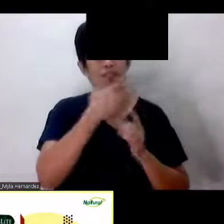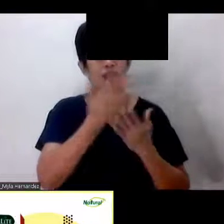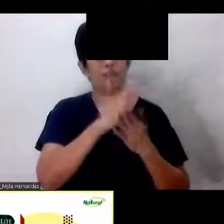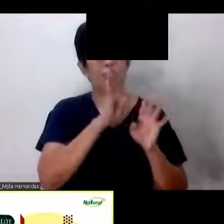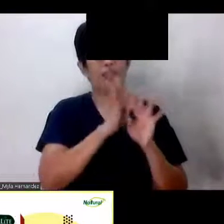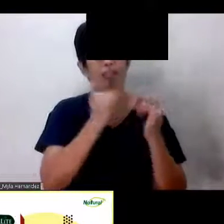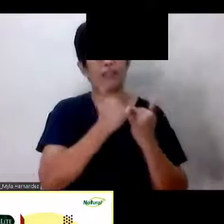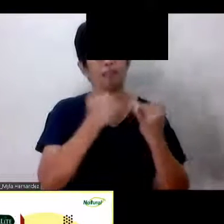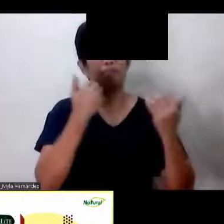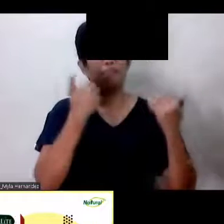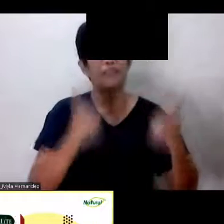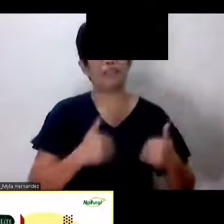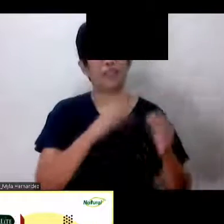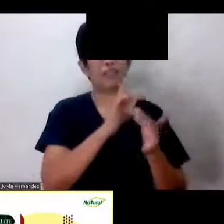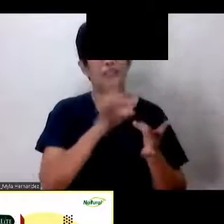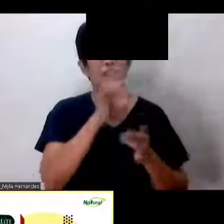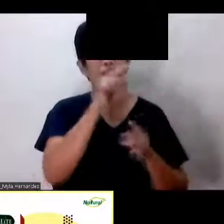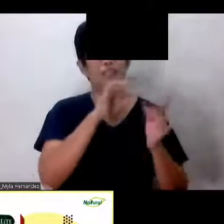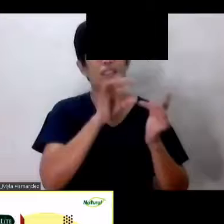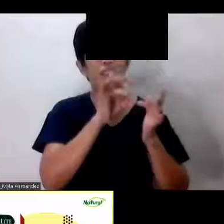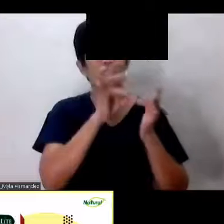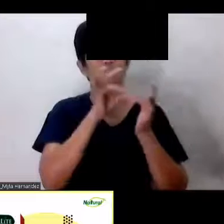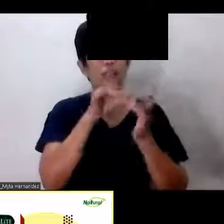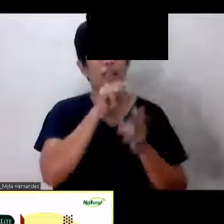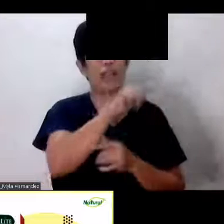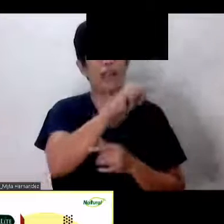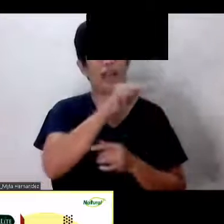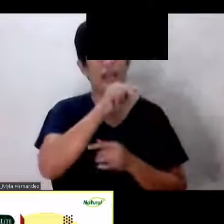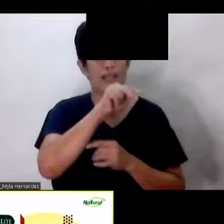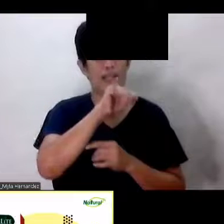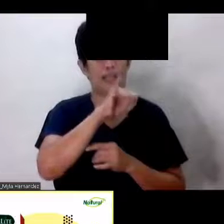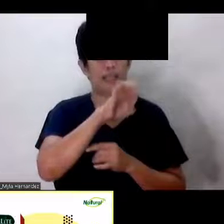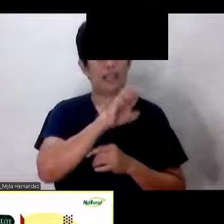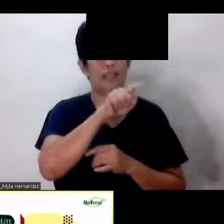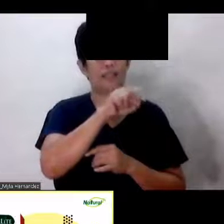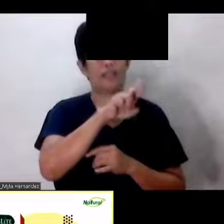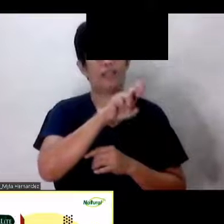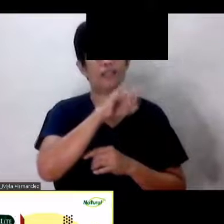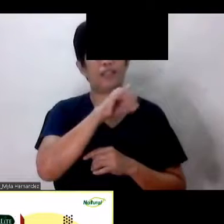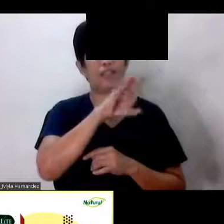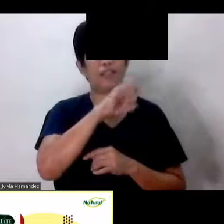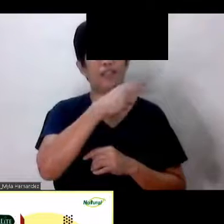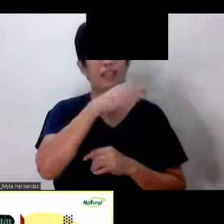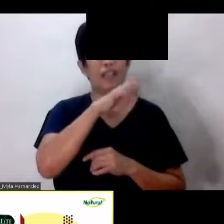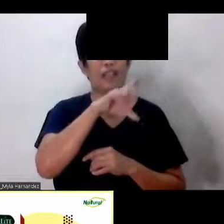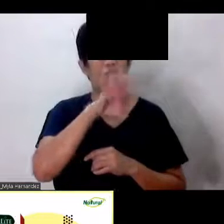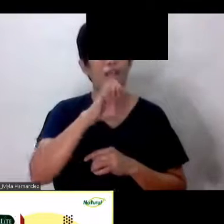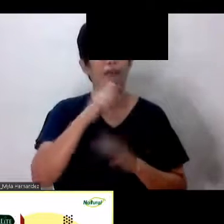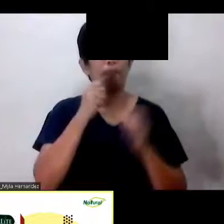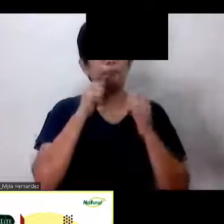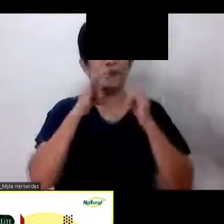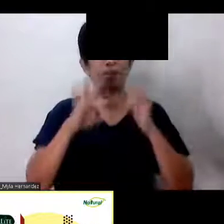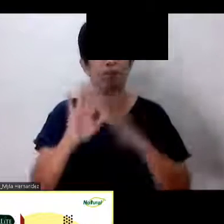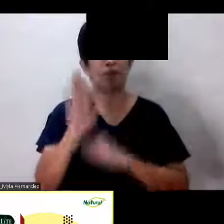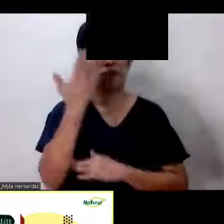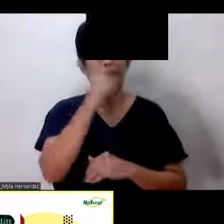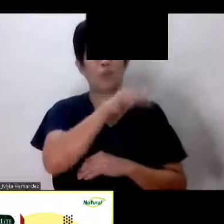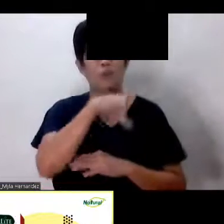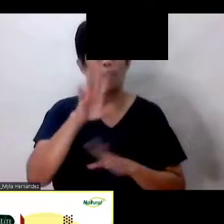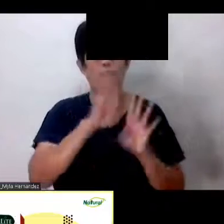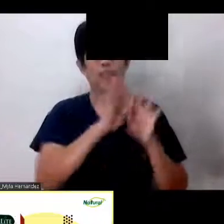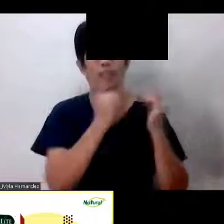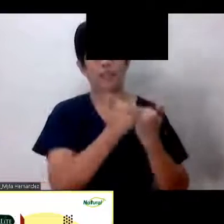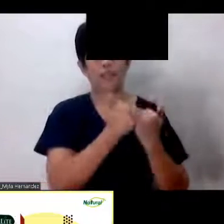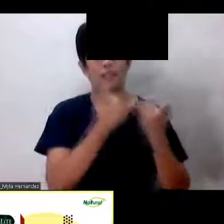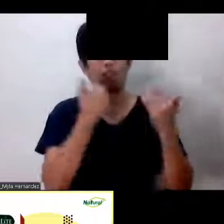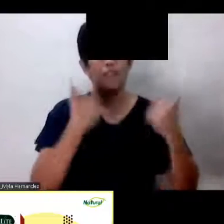Body and Soul Lalo na si Sister Annie Rachel A blessed morning To all Kabarangay Body and